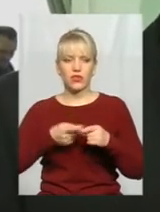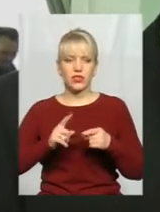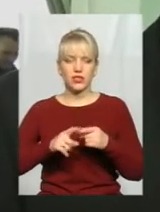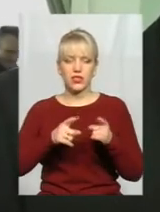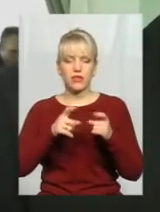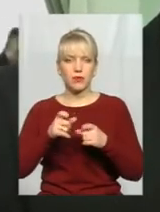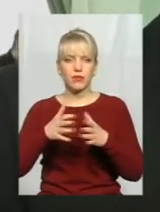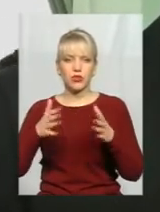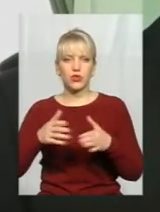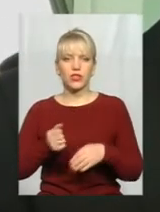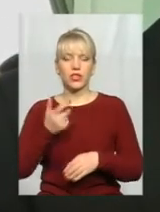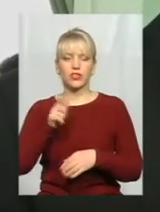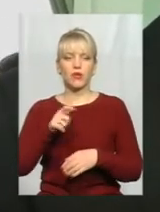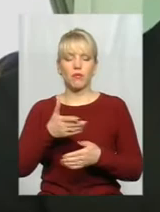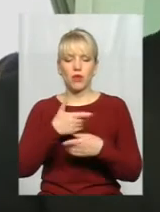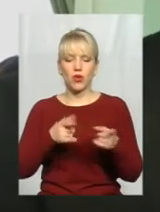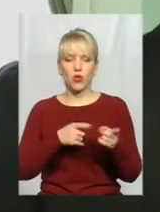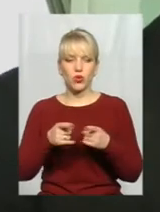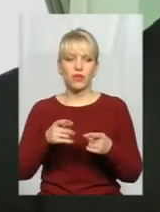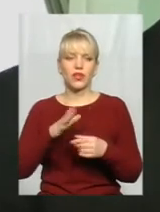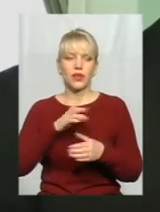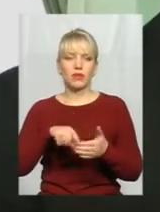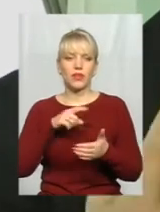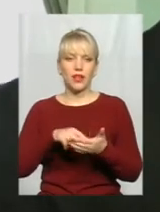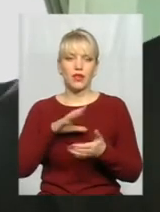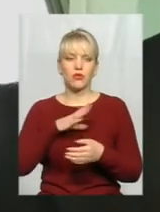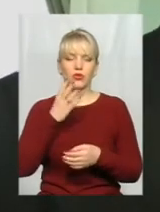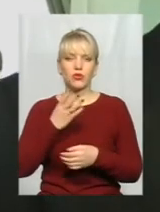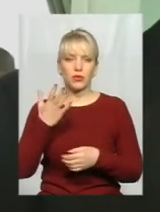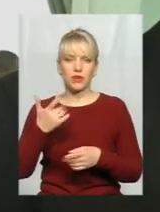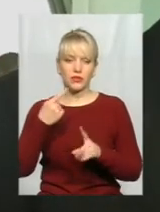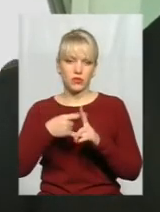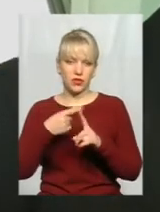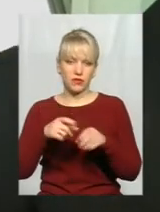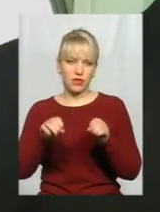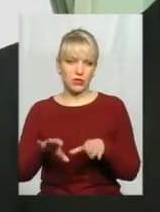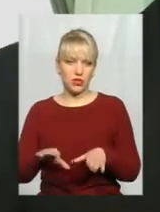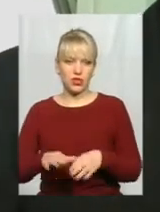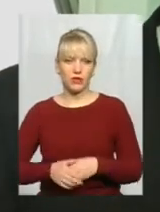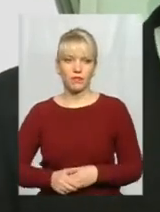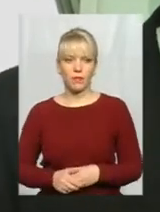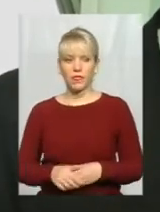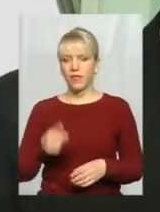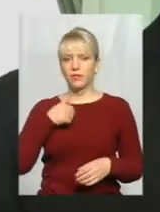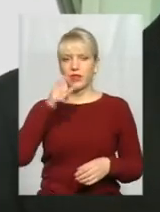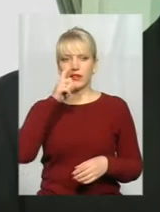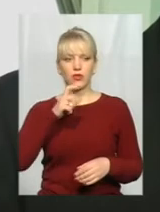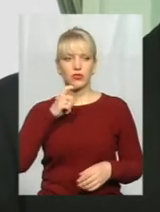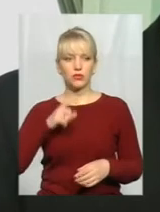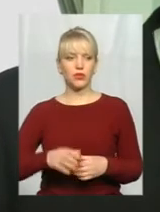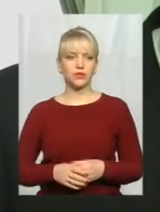більшу кількість людей. Тобто ми готові. Питання було 45-м порядку даному з позитивним рішенням. Я не розумію